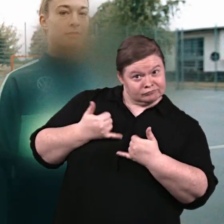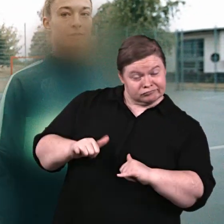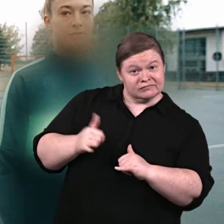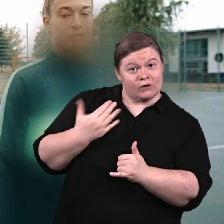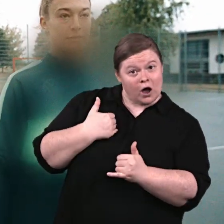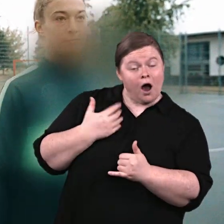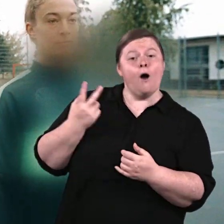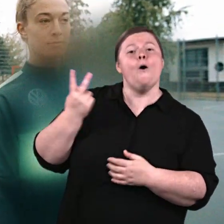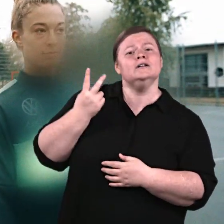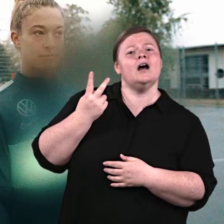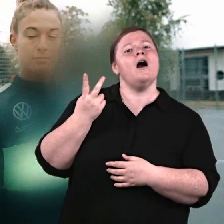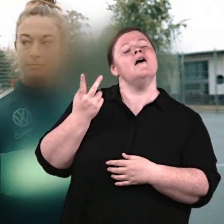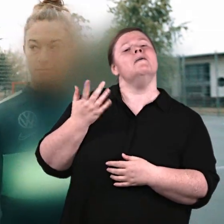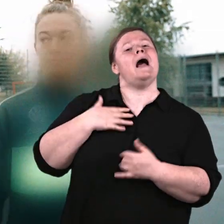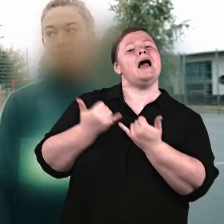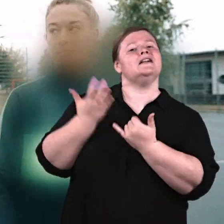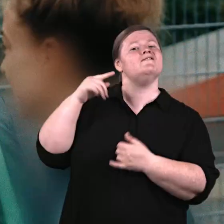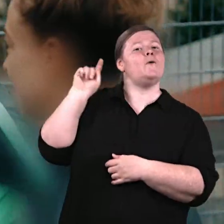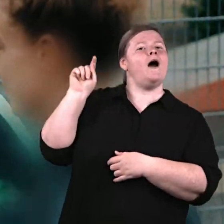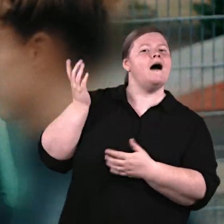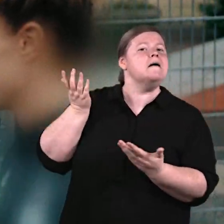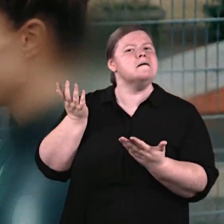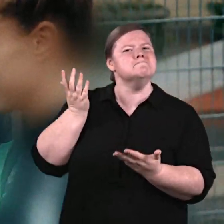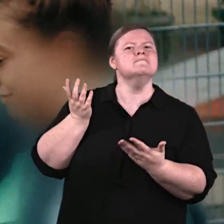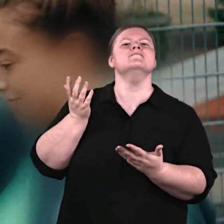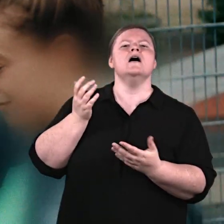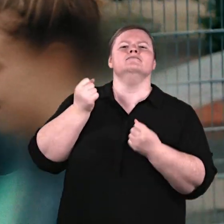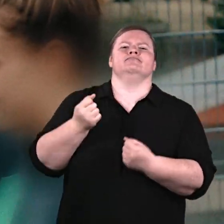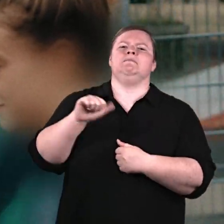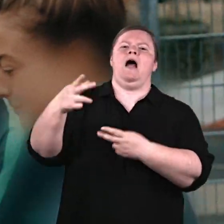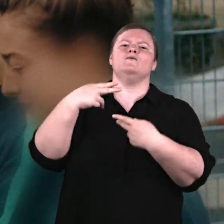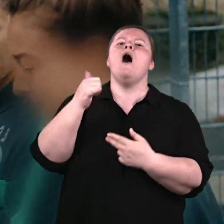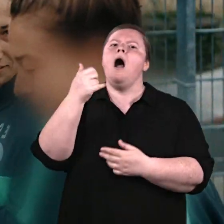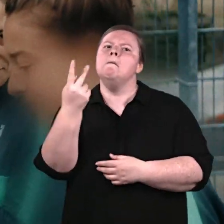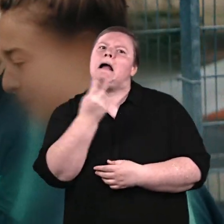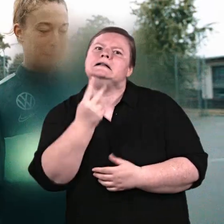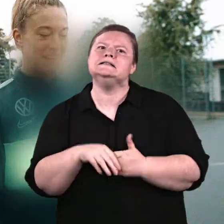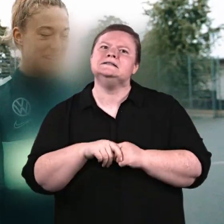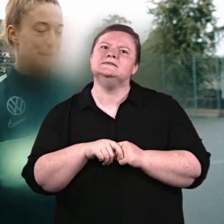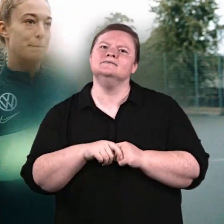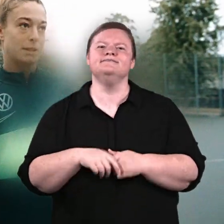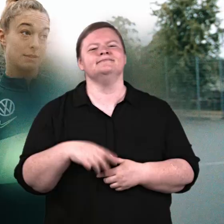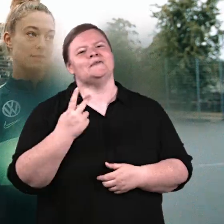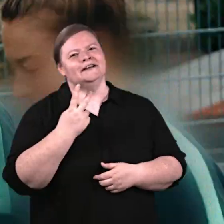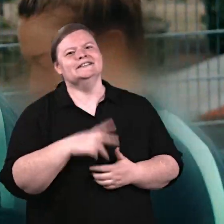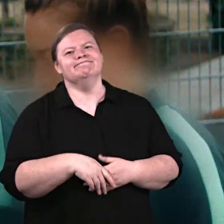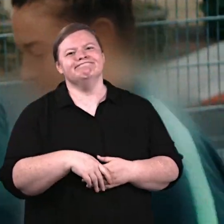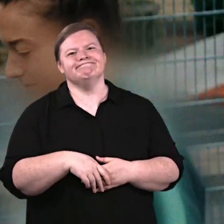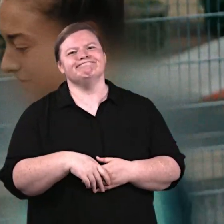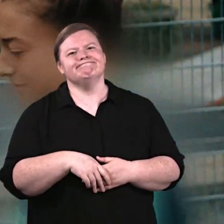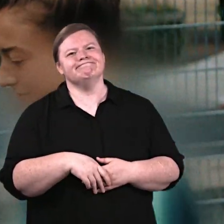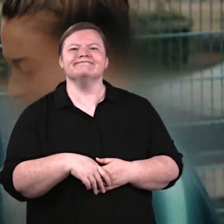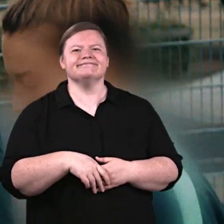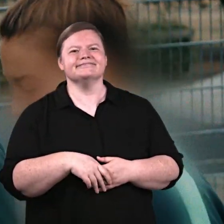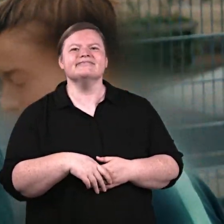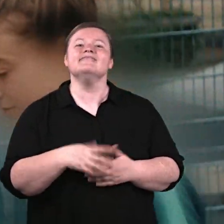oder wo meine Eltern herkommen? Und dann kommt immer beides. Und dann ist